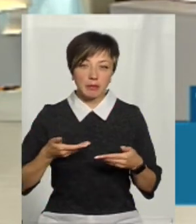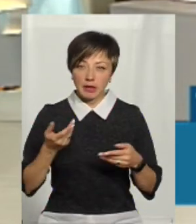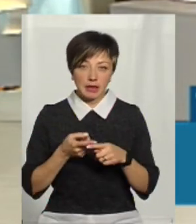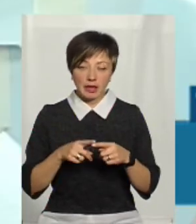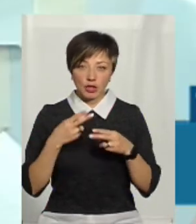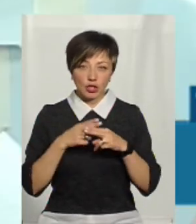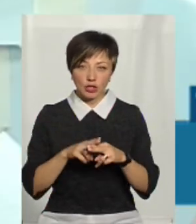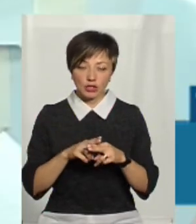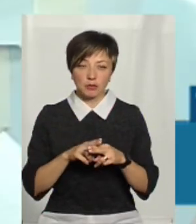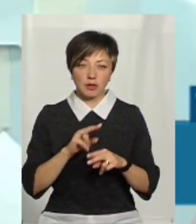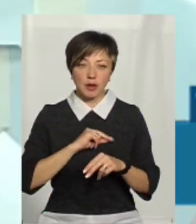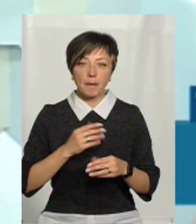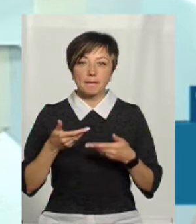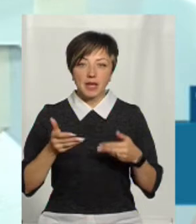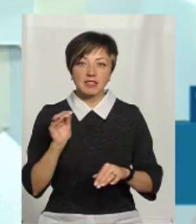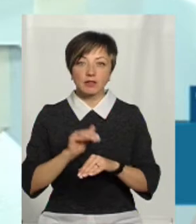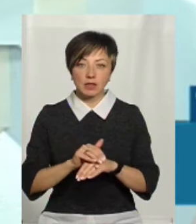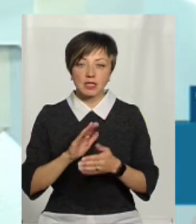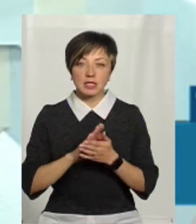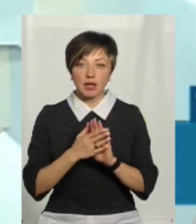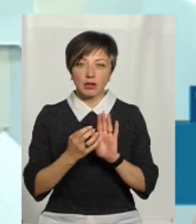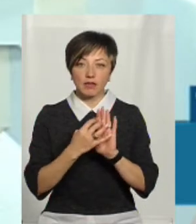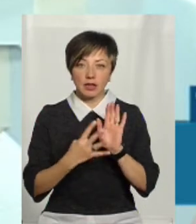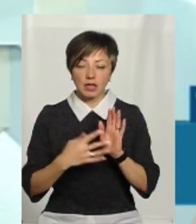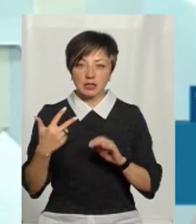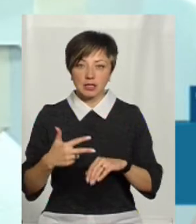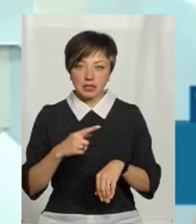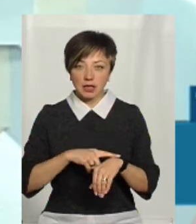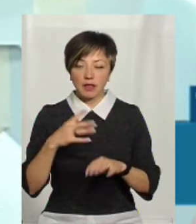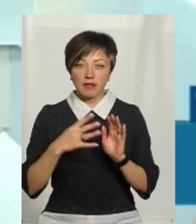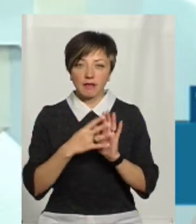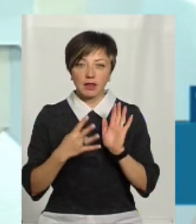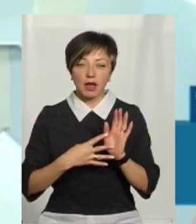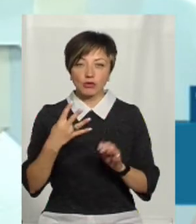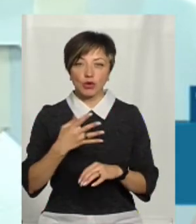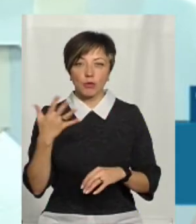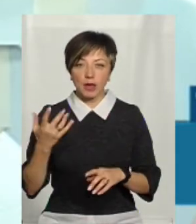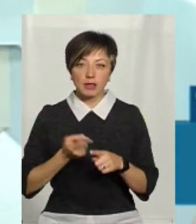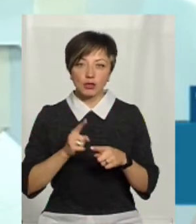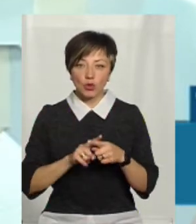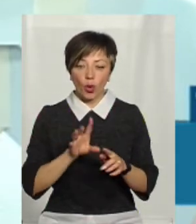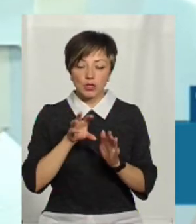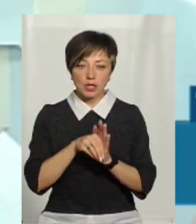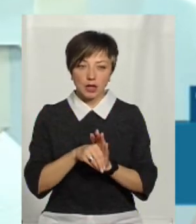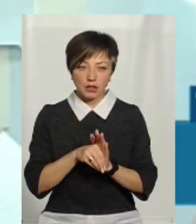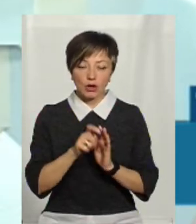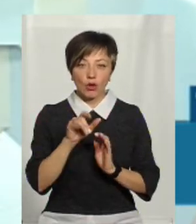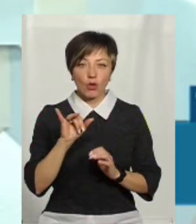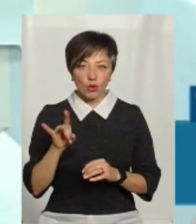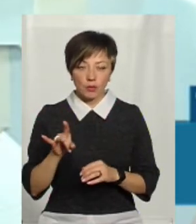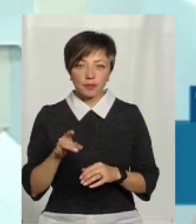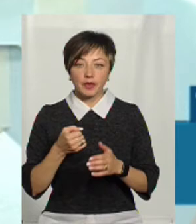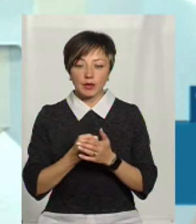технічними... Ми зафіксували станом на 19.30 і 19.45 зазначену концентрацію хлору.